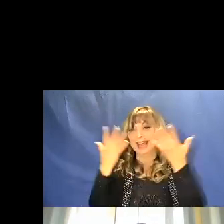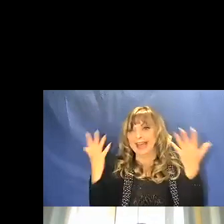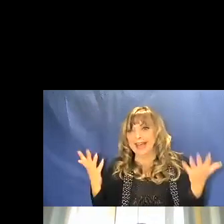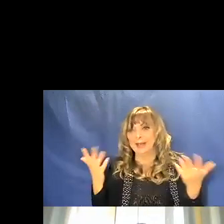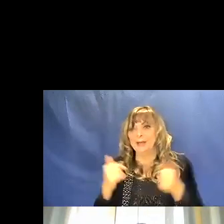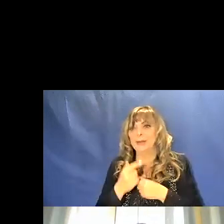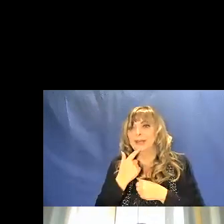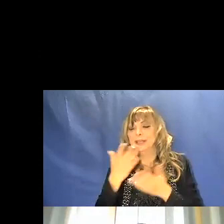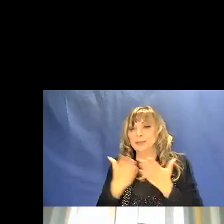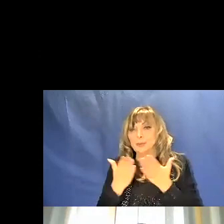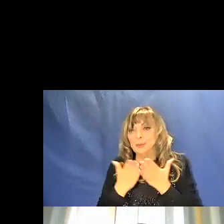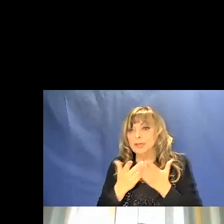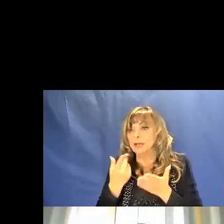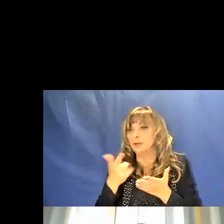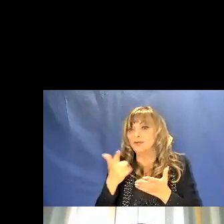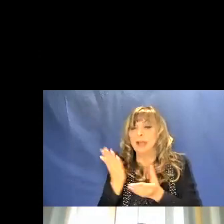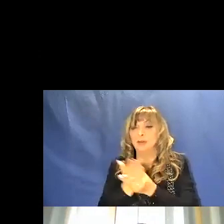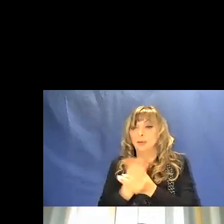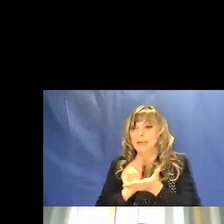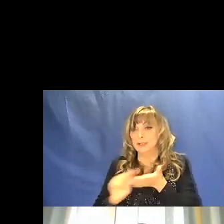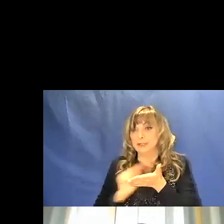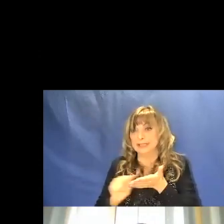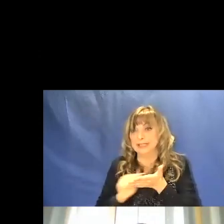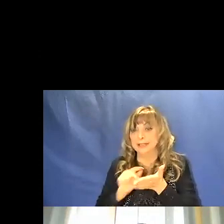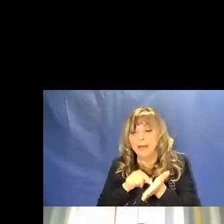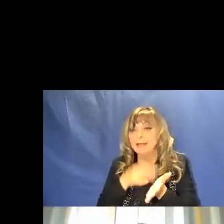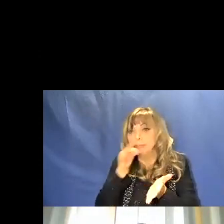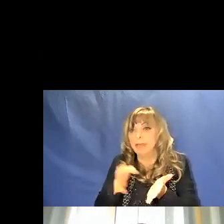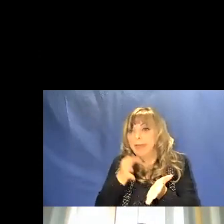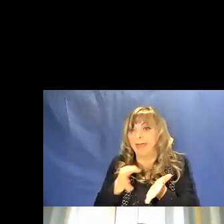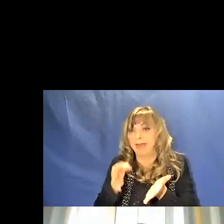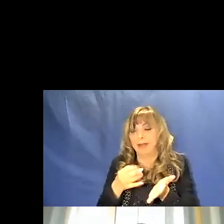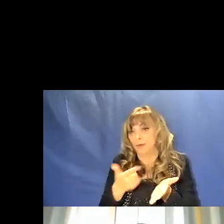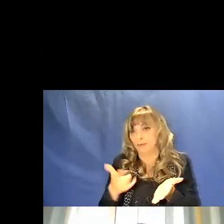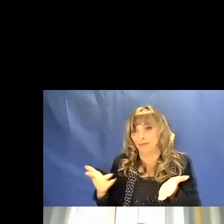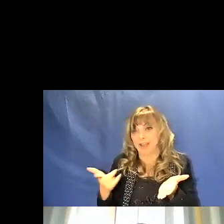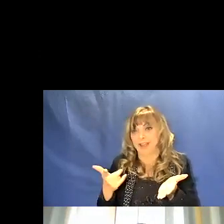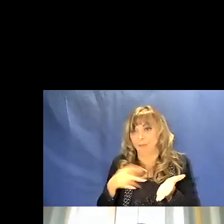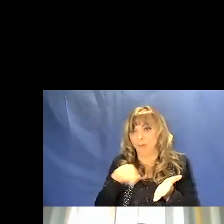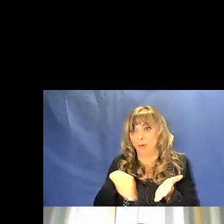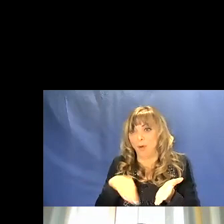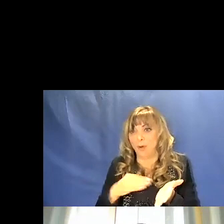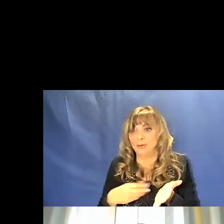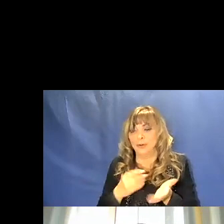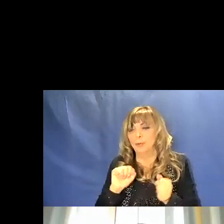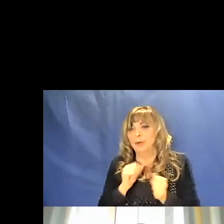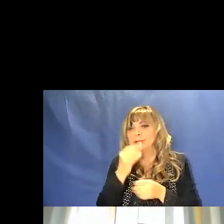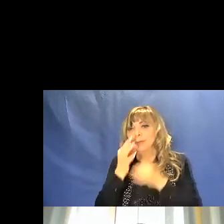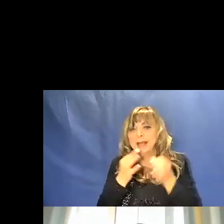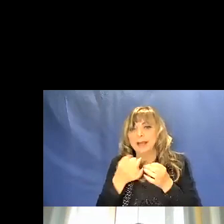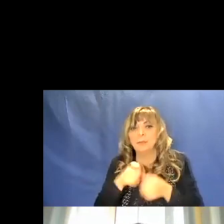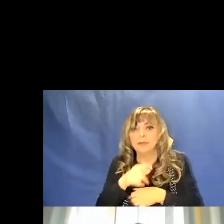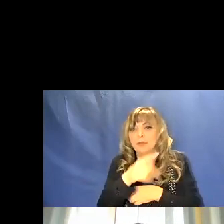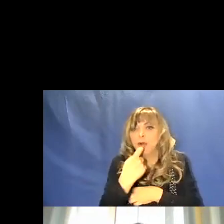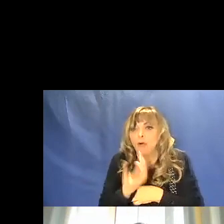delle fonti scritte che spiegano i fenomeni spiegano il perché di certe evidenze